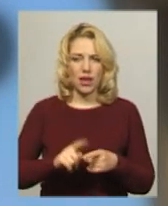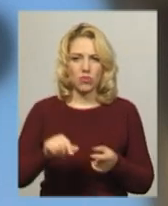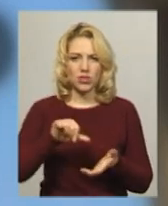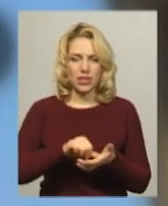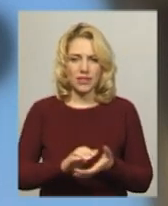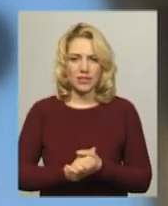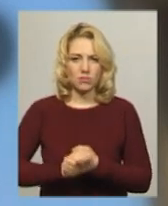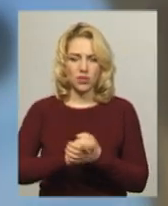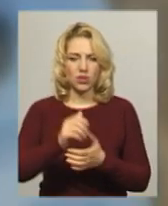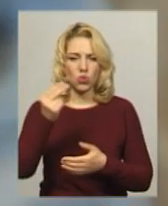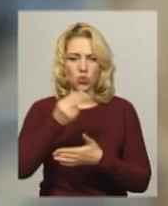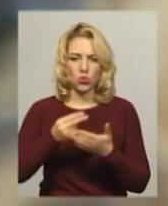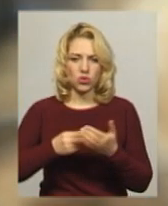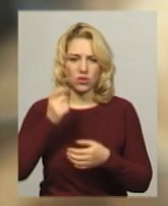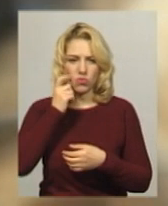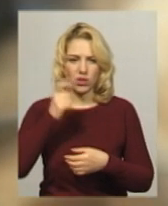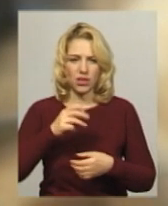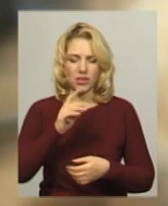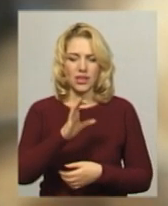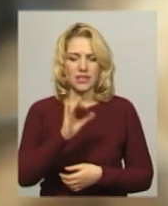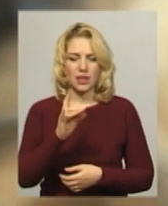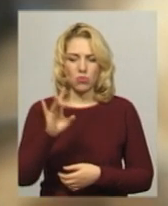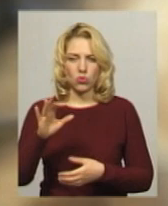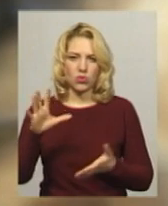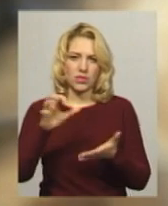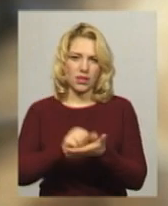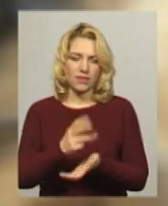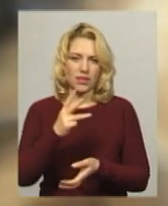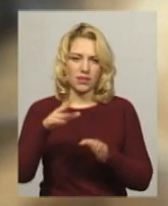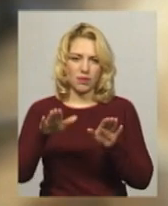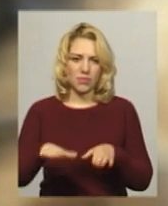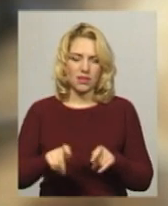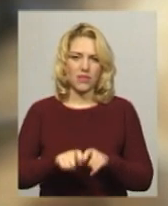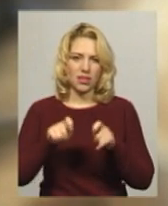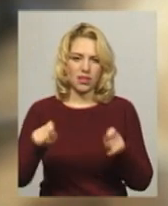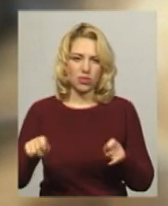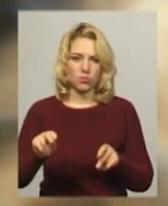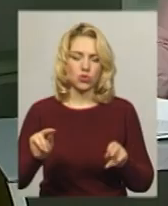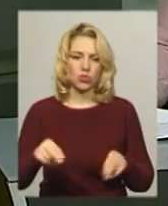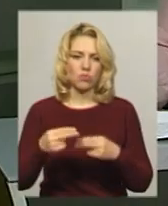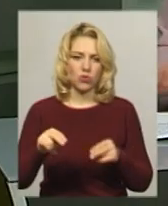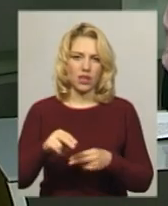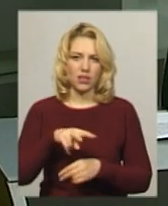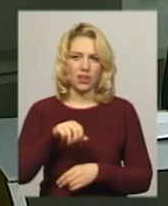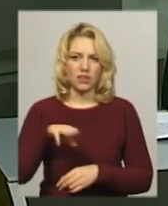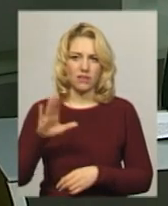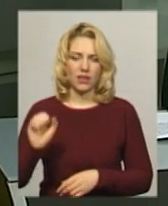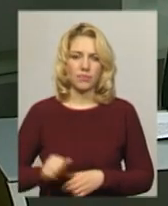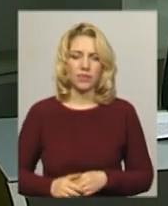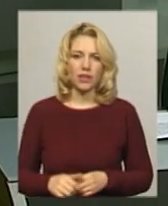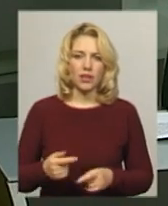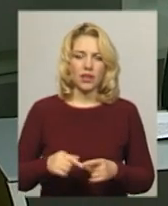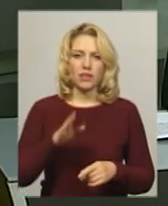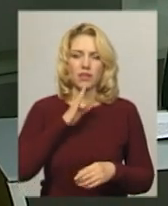художників України Сергій Кляпетуро посів третє місце в відкритому чемпіонаті Литви із різьблення пилою. Дівич